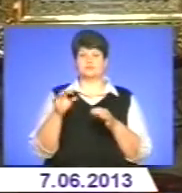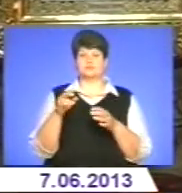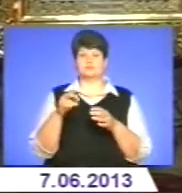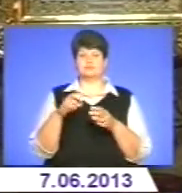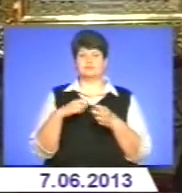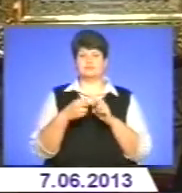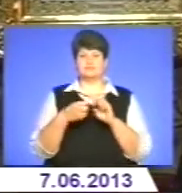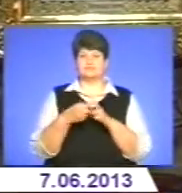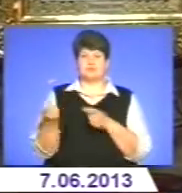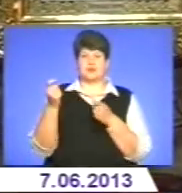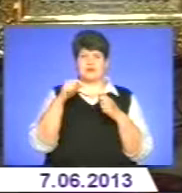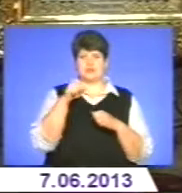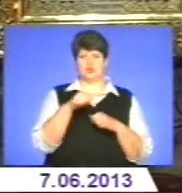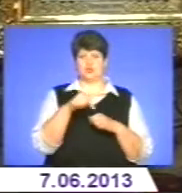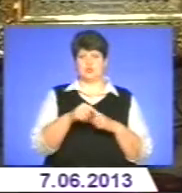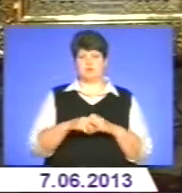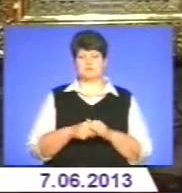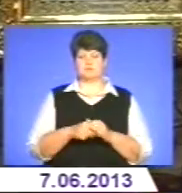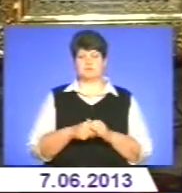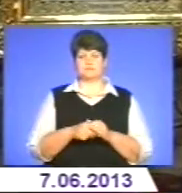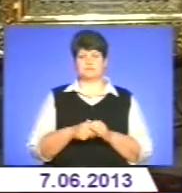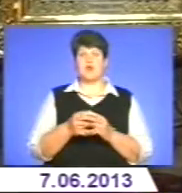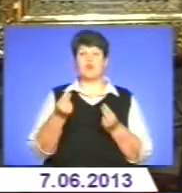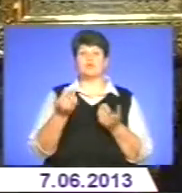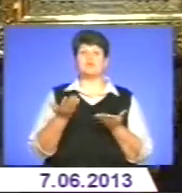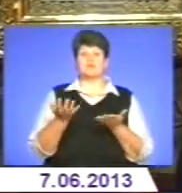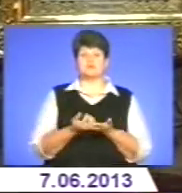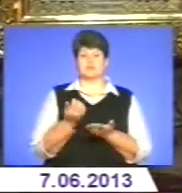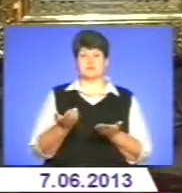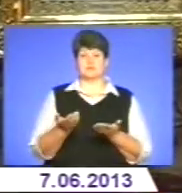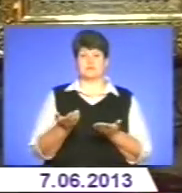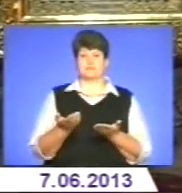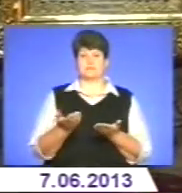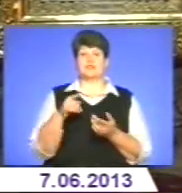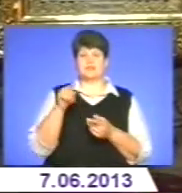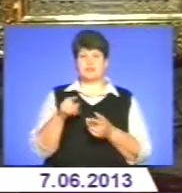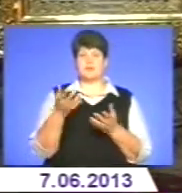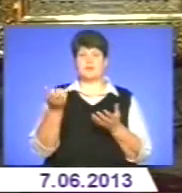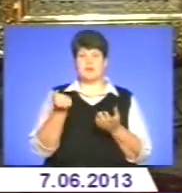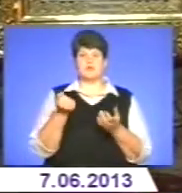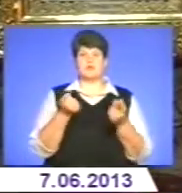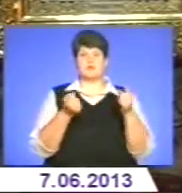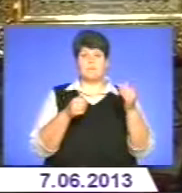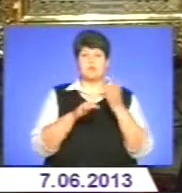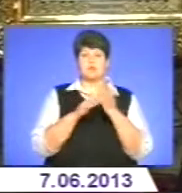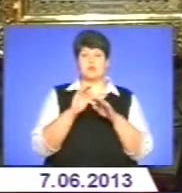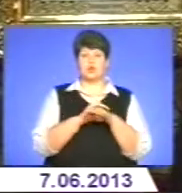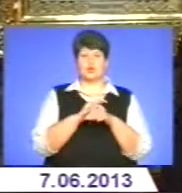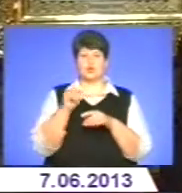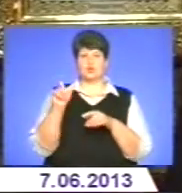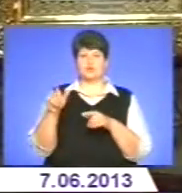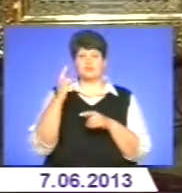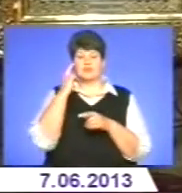щоб сюди привезти. А де кошти знайшли? Там зібрали, там помогли добре. Люди в Києві,